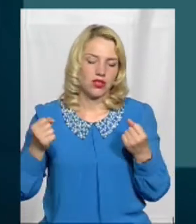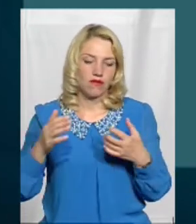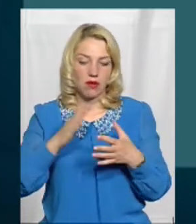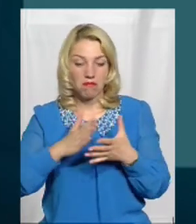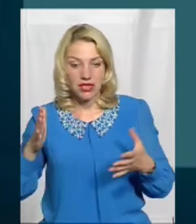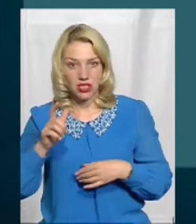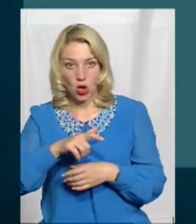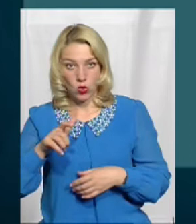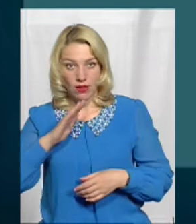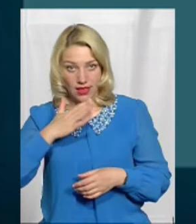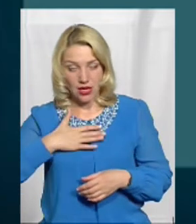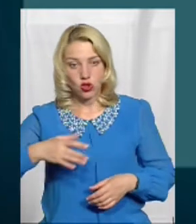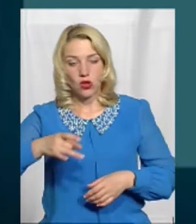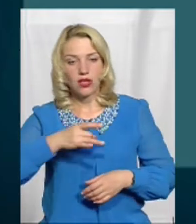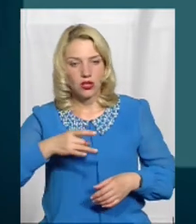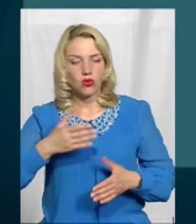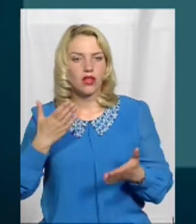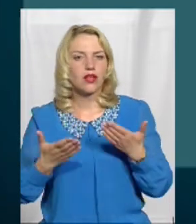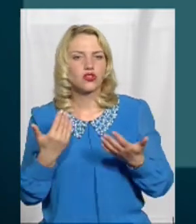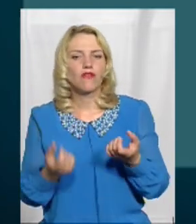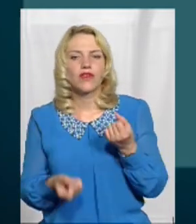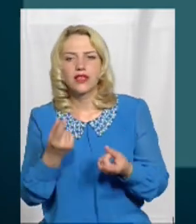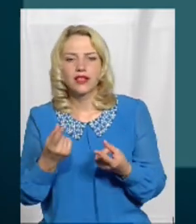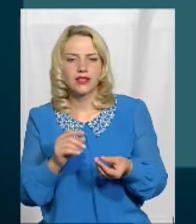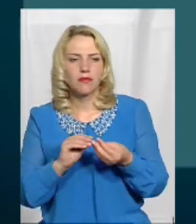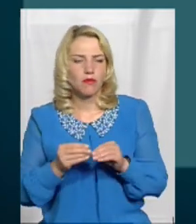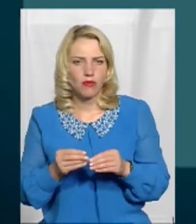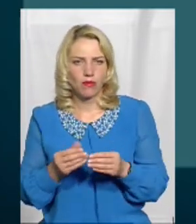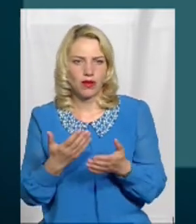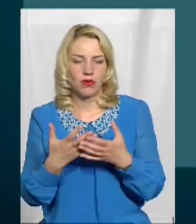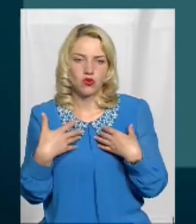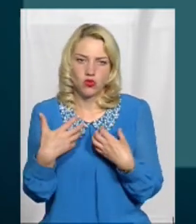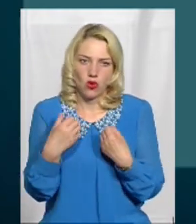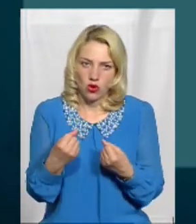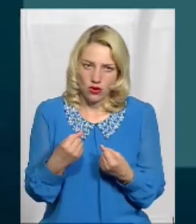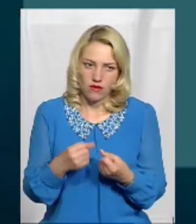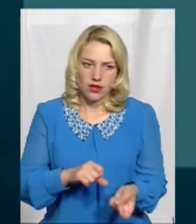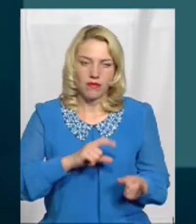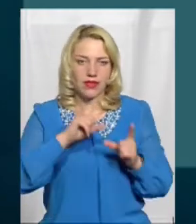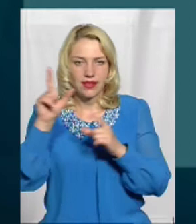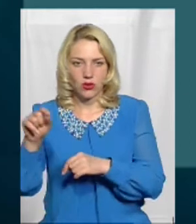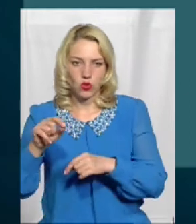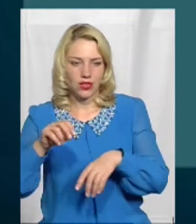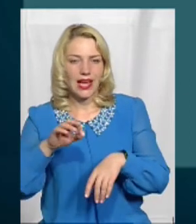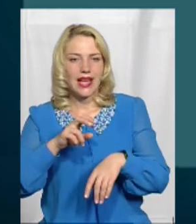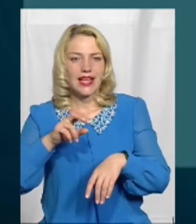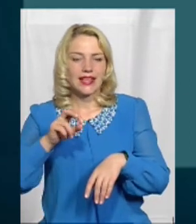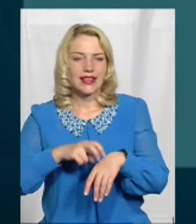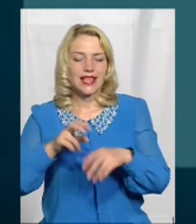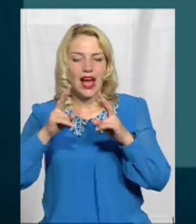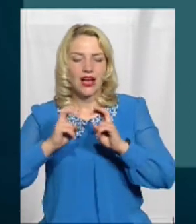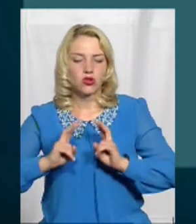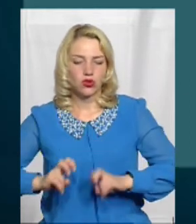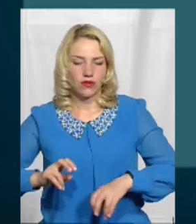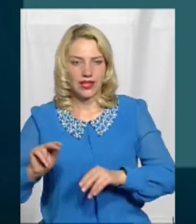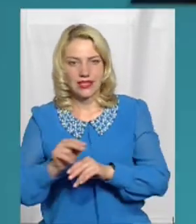регіону, якщо виникають більш серйозніші проблеми такі з здоров'ям То їдуть діагностуватися, лікуватися в Рівне, а